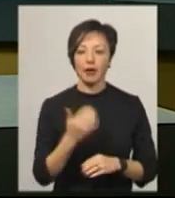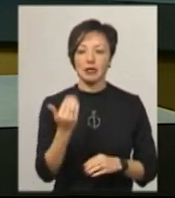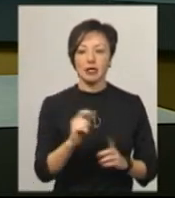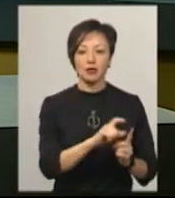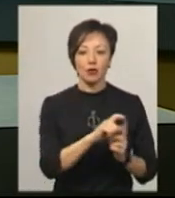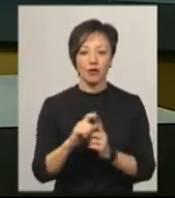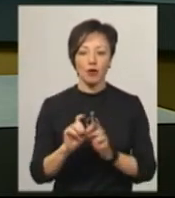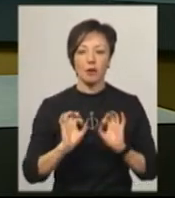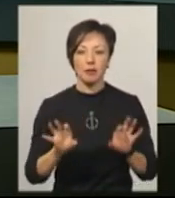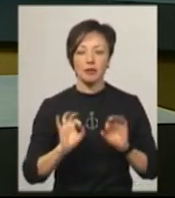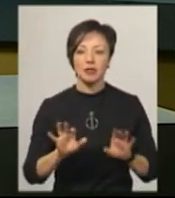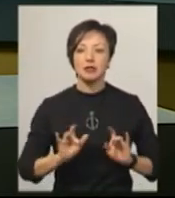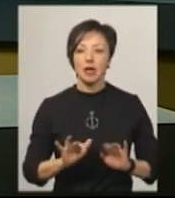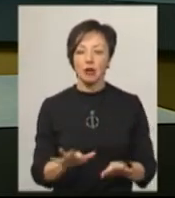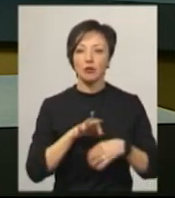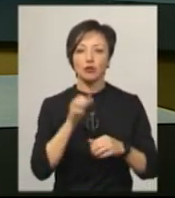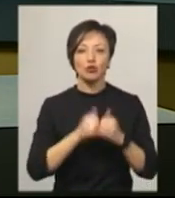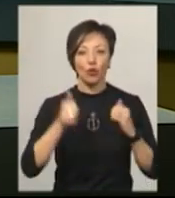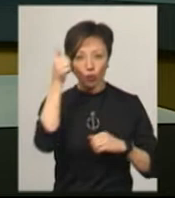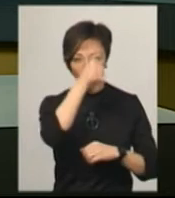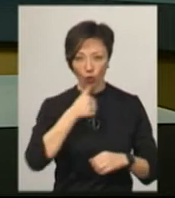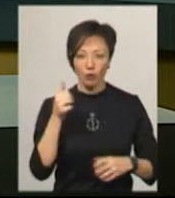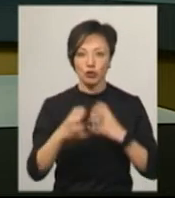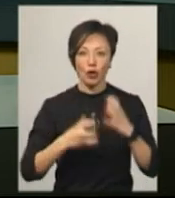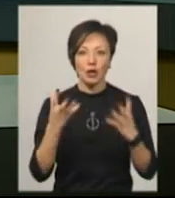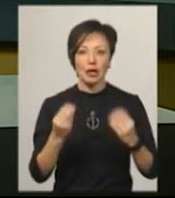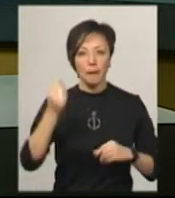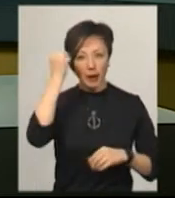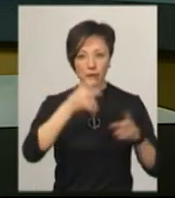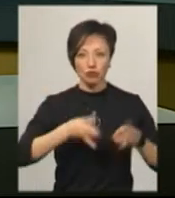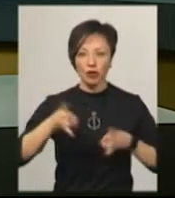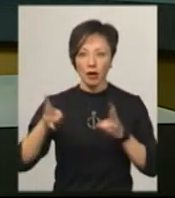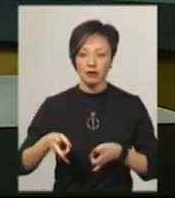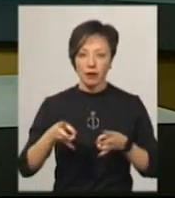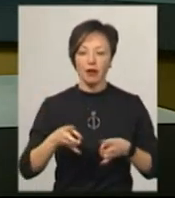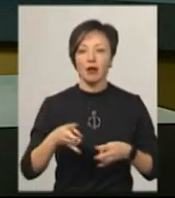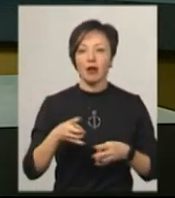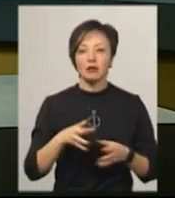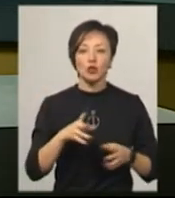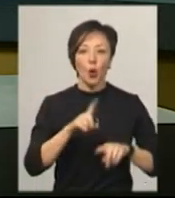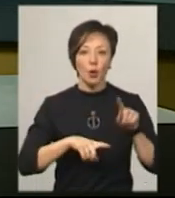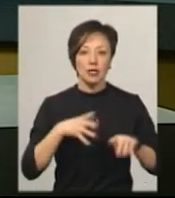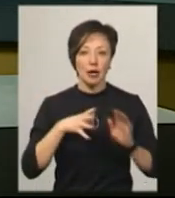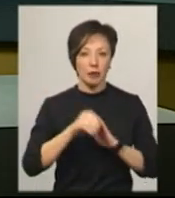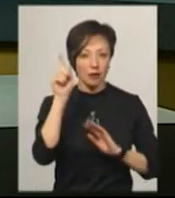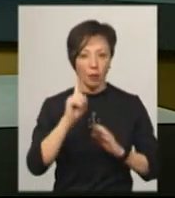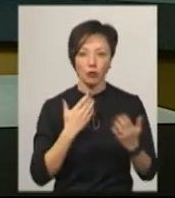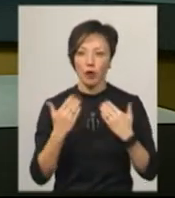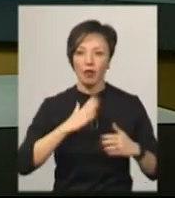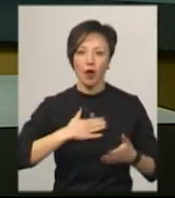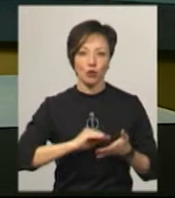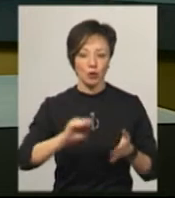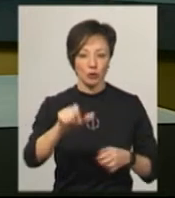словами, захід проводять щороку в Міжнародний день пам'яті жертв Голокосту. З родичами загиблих євреїв поспілкувалася кореспондентка Суспільного